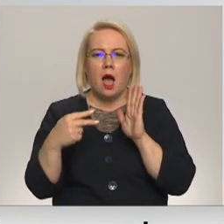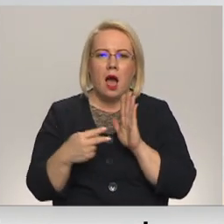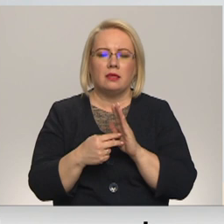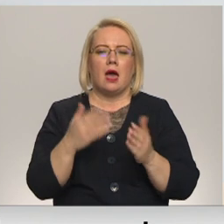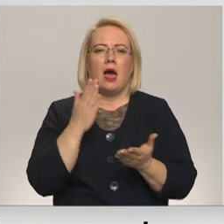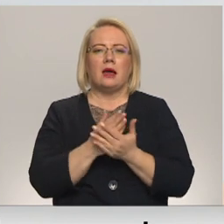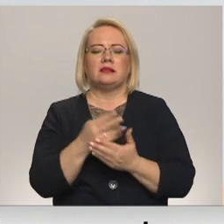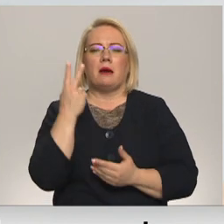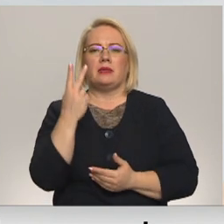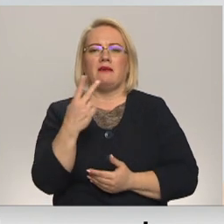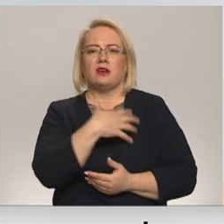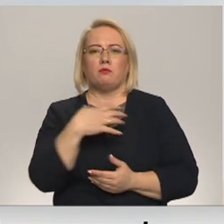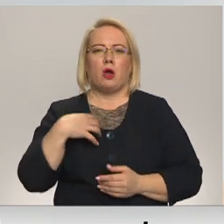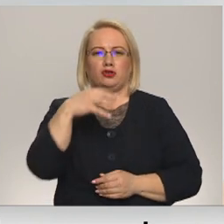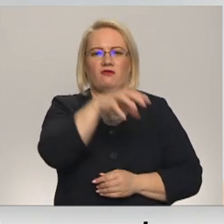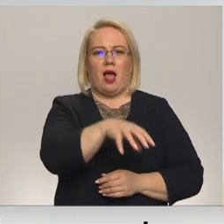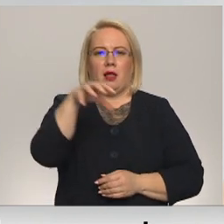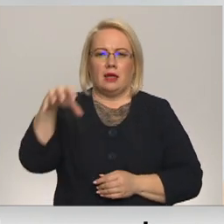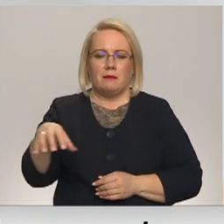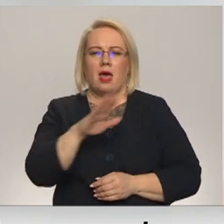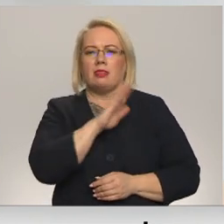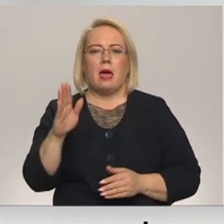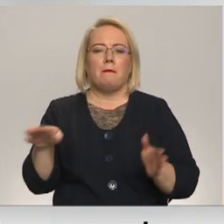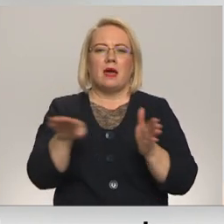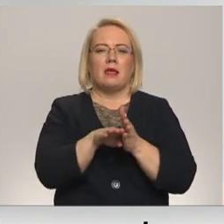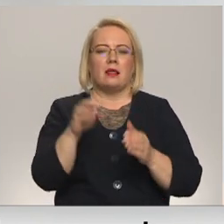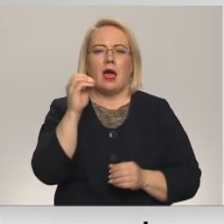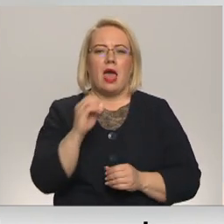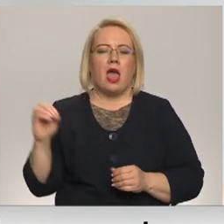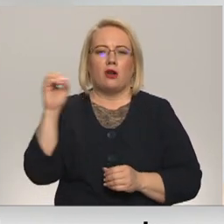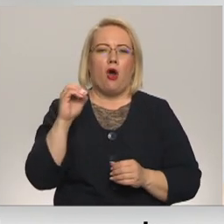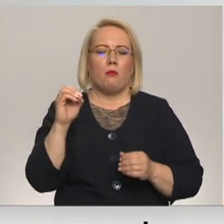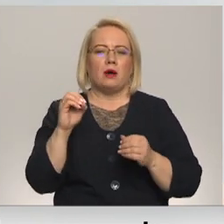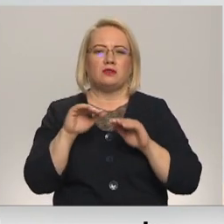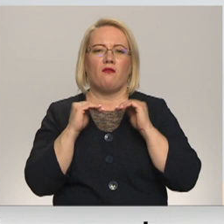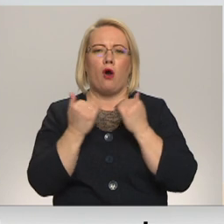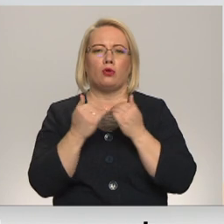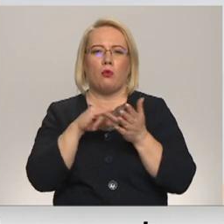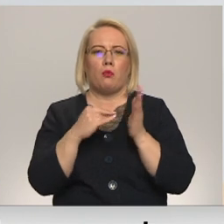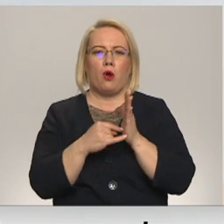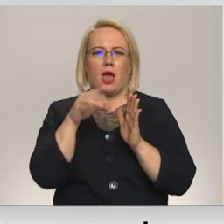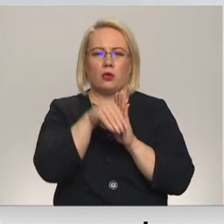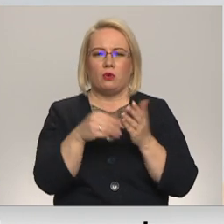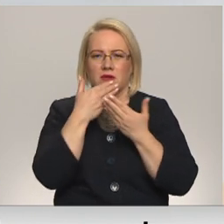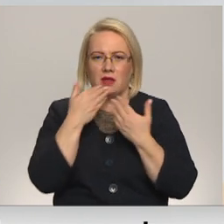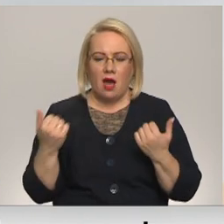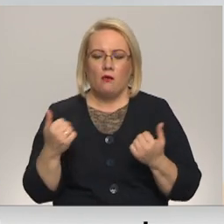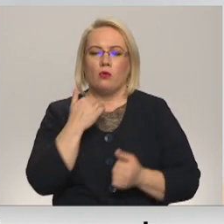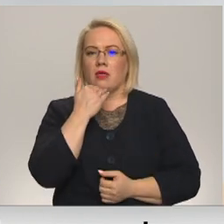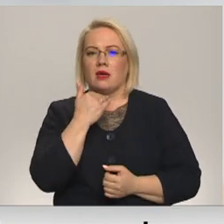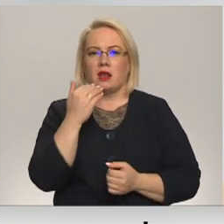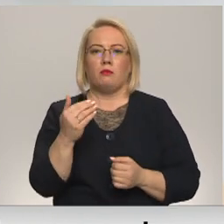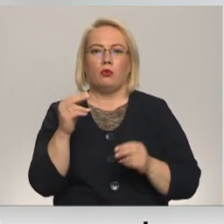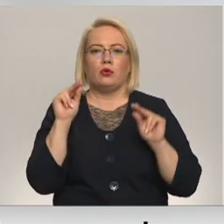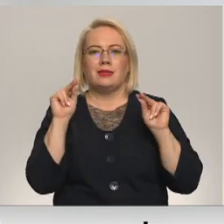pašvaldības reāli. Mēs nepiedalamies Eiropas fondu projektos, un es negribu ticēt,